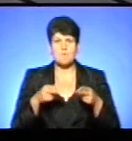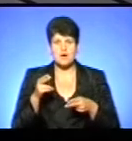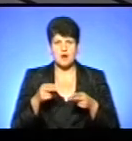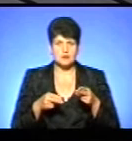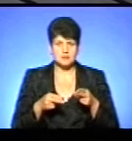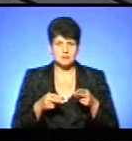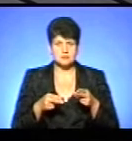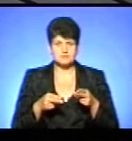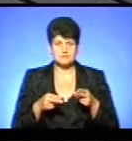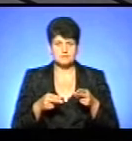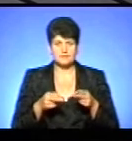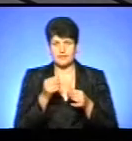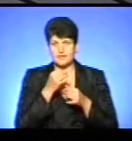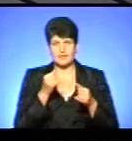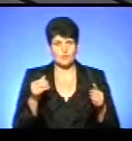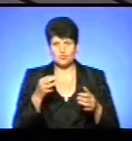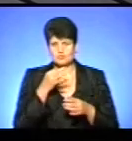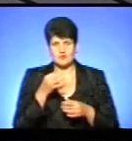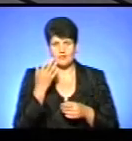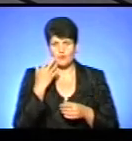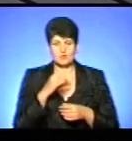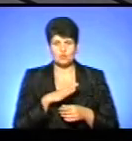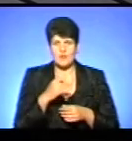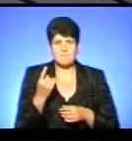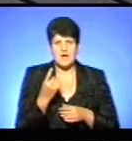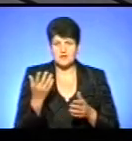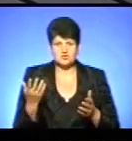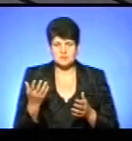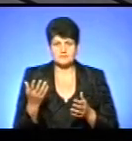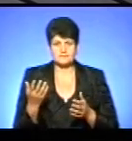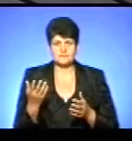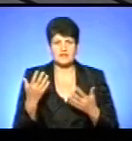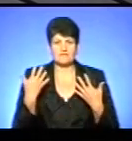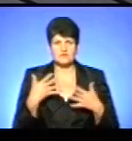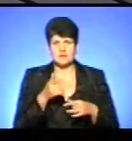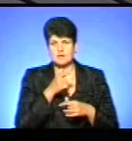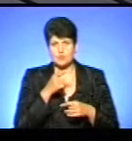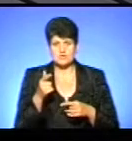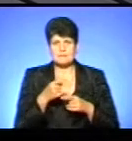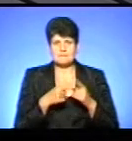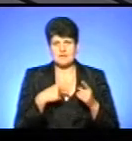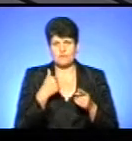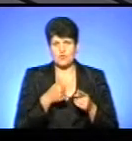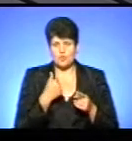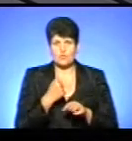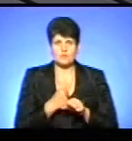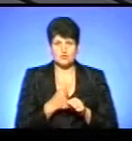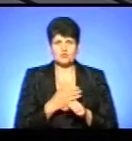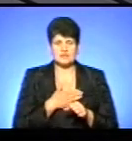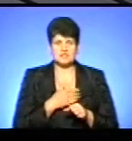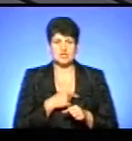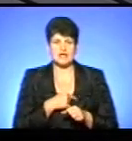Операція, не можу сказати перша, коли проведена, але вже на протязі півроку працюють наші